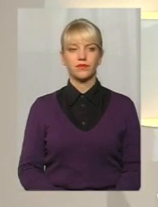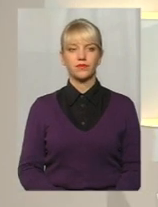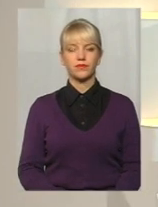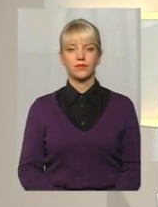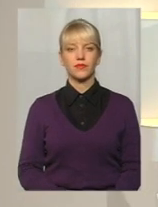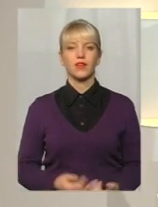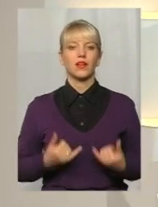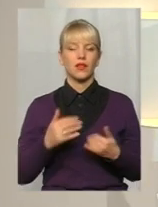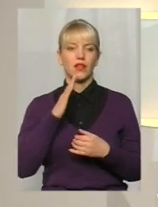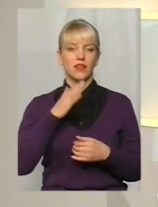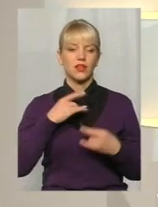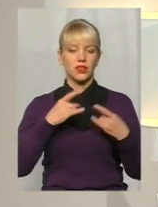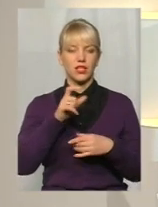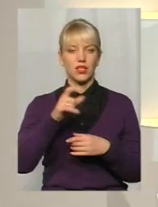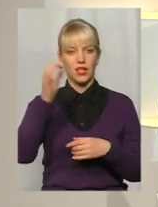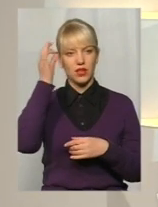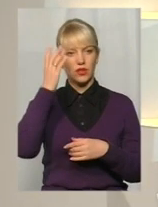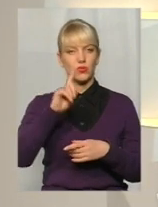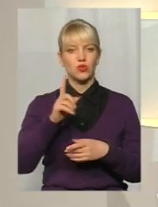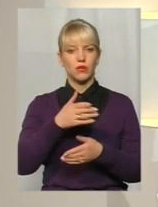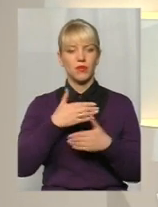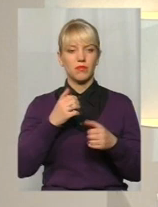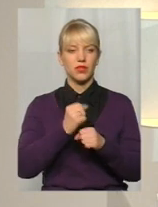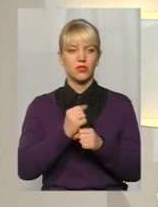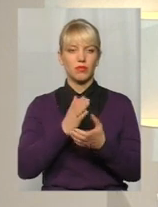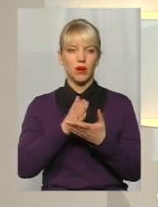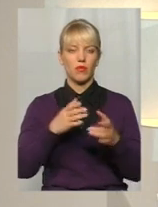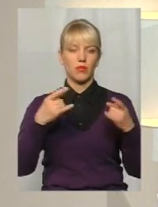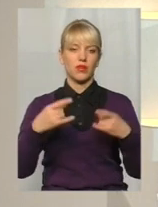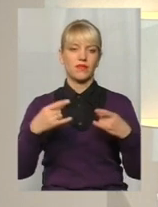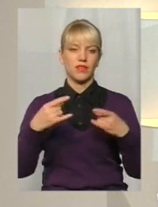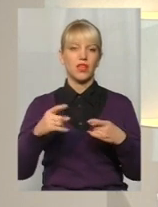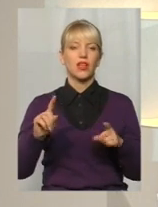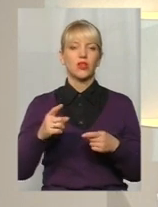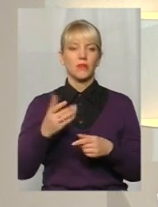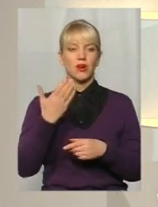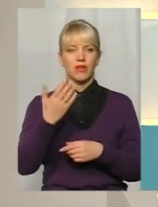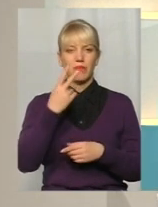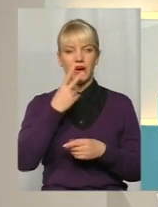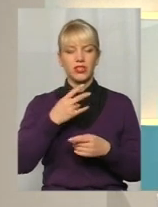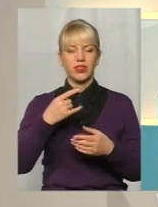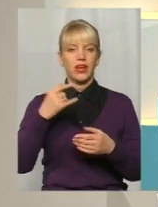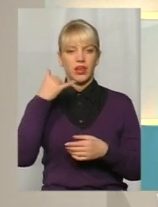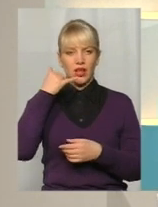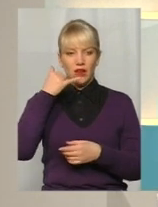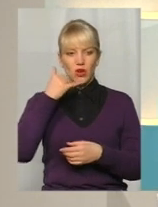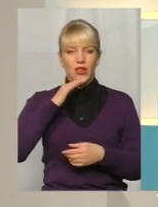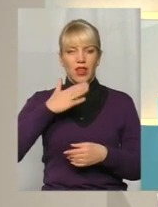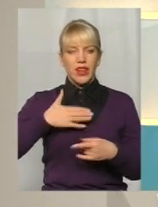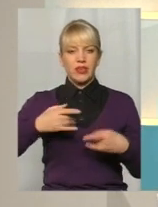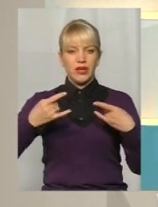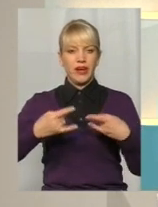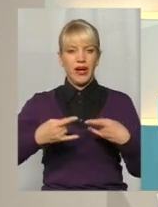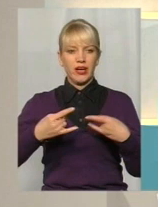Для наших телеглядачів нагадую, що ми працюємо у прямому ефірі, тому ви бачите телефони на ваших